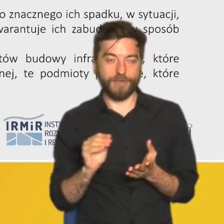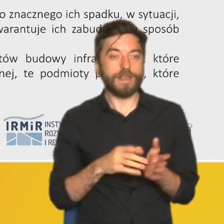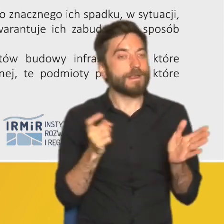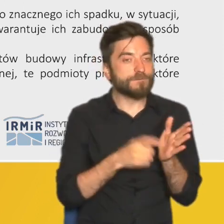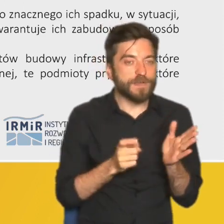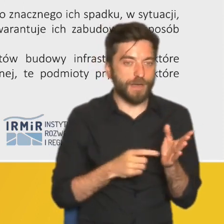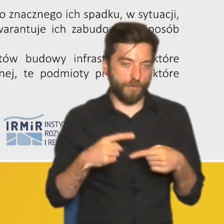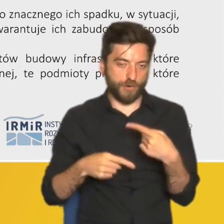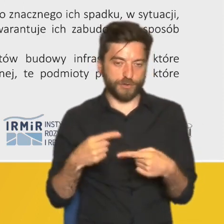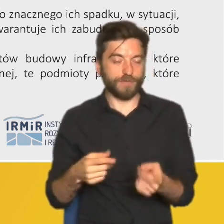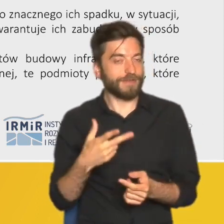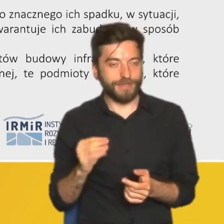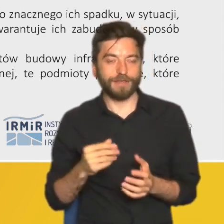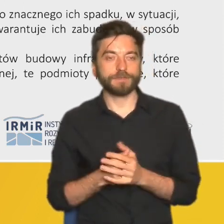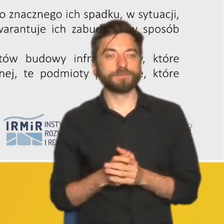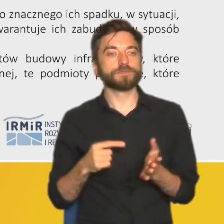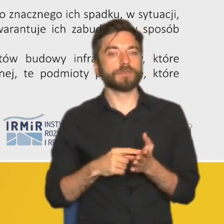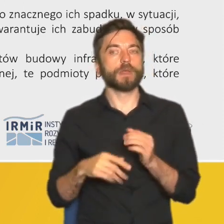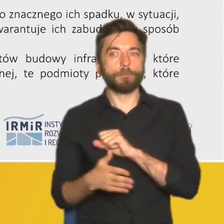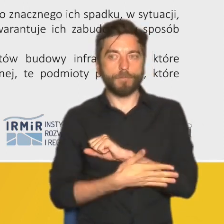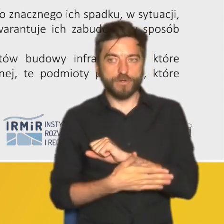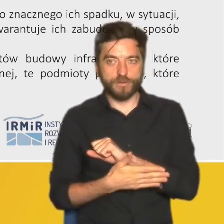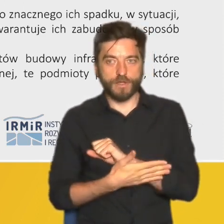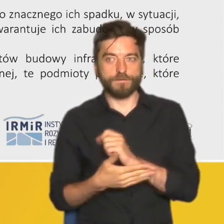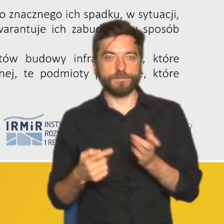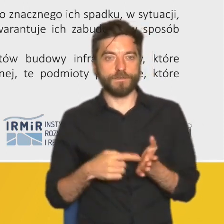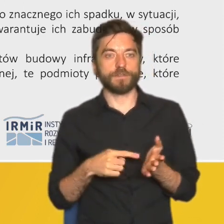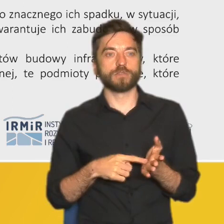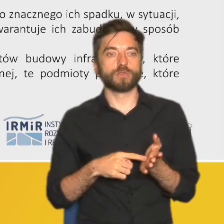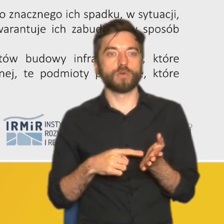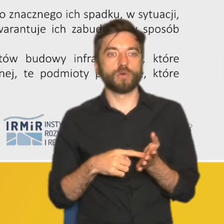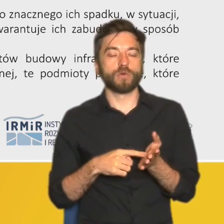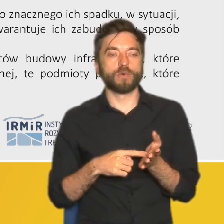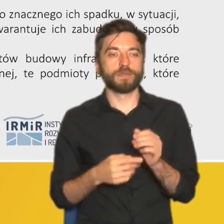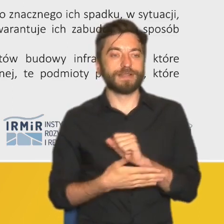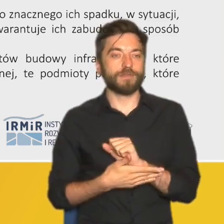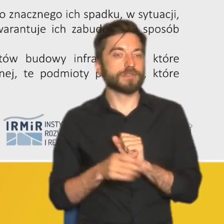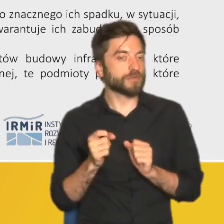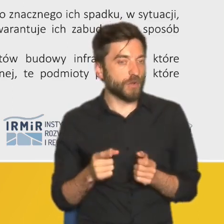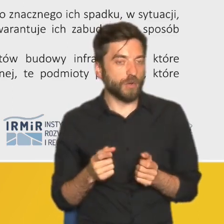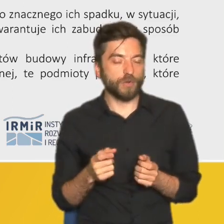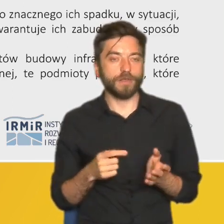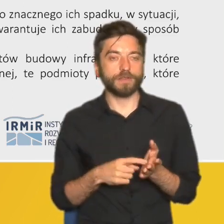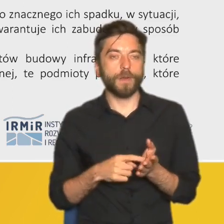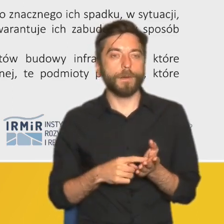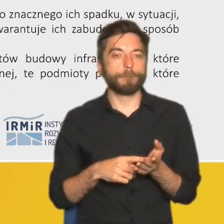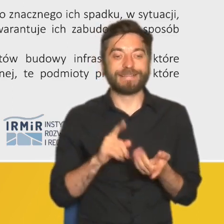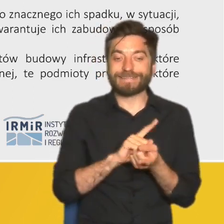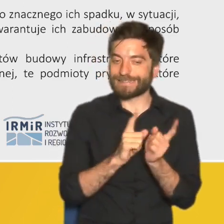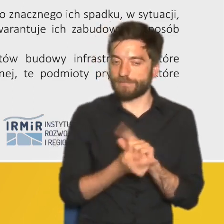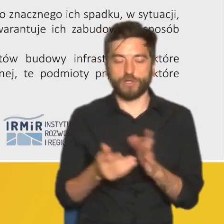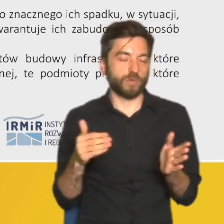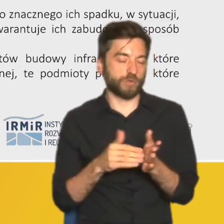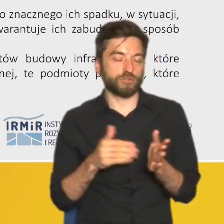procesów uważam że tak naprawdę podstawowym instrumentem który powinien w jakiś sposób zostać zmodyfikowany w ramach